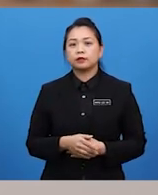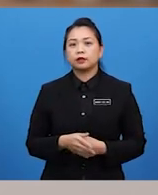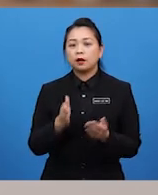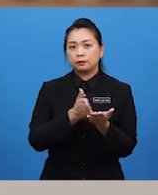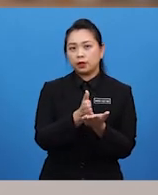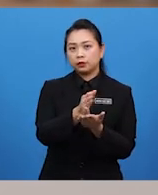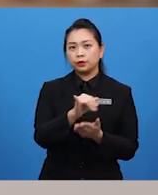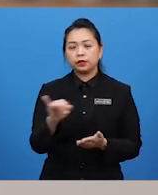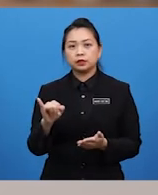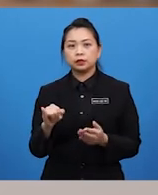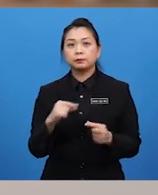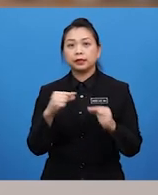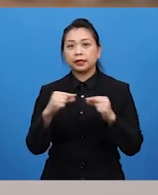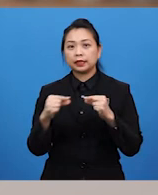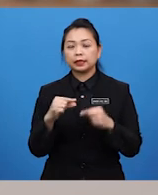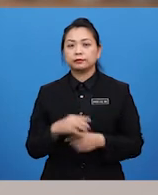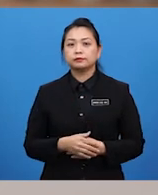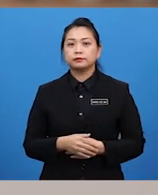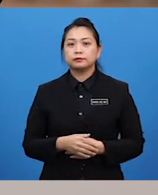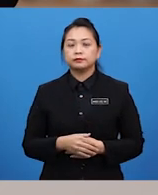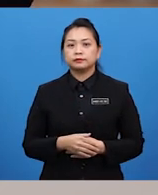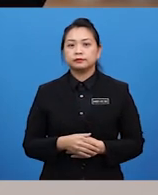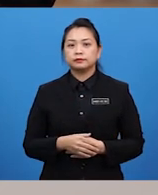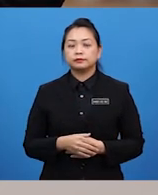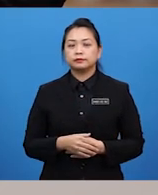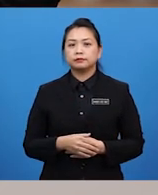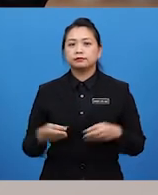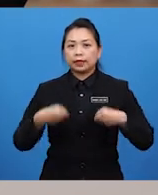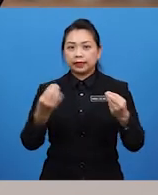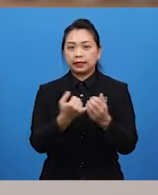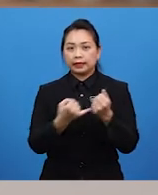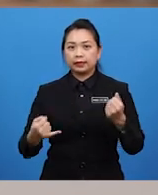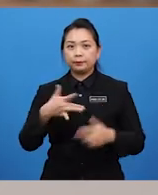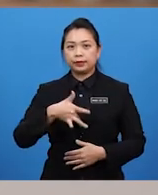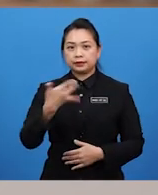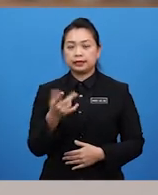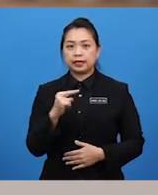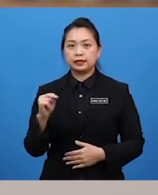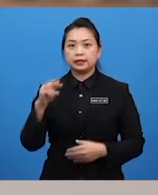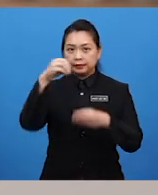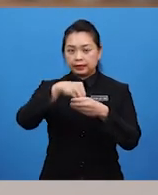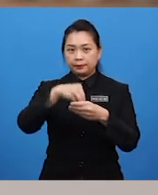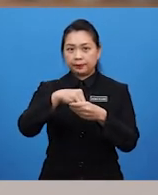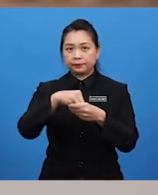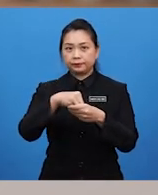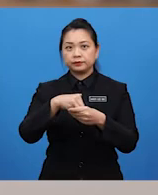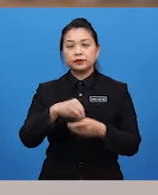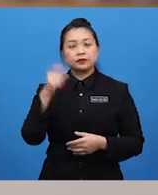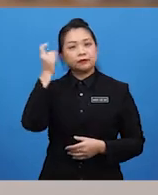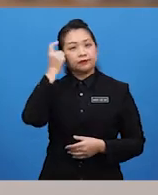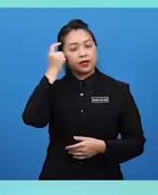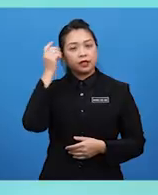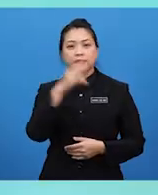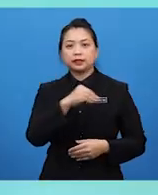pergerakan badan dan raut wajah bagi melahirkan perasaan dalaman iaitu fikiran dan